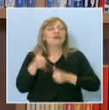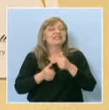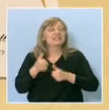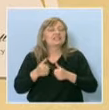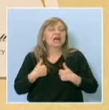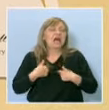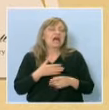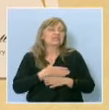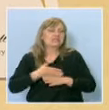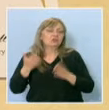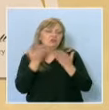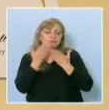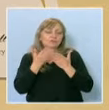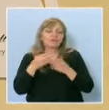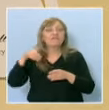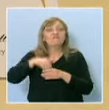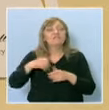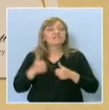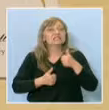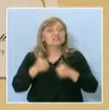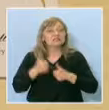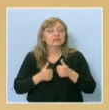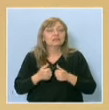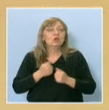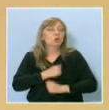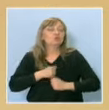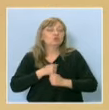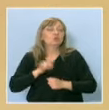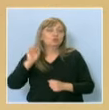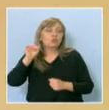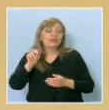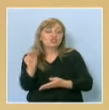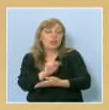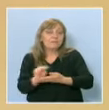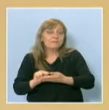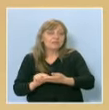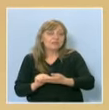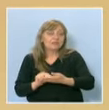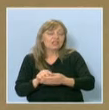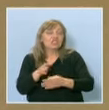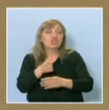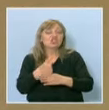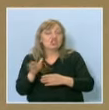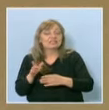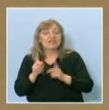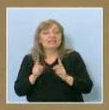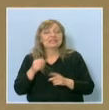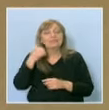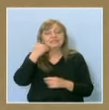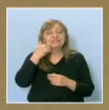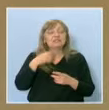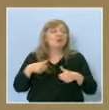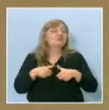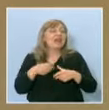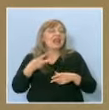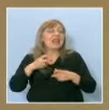учех редовно. В състезанието по-трудното ми беше писмената част, защото трябва да се използва лексика.